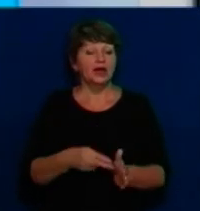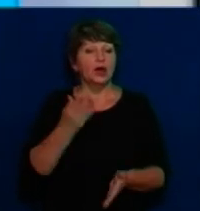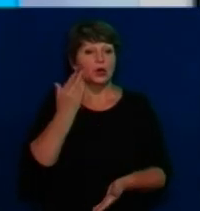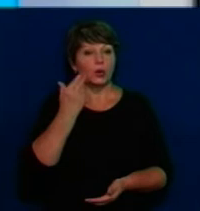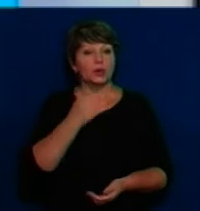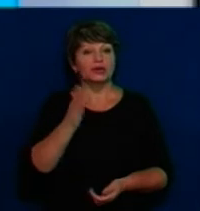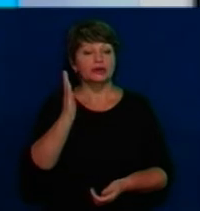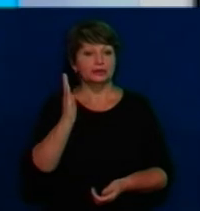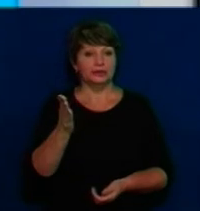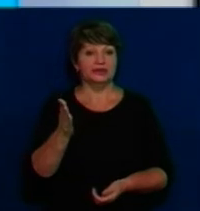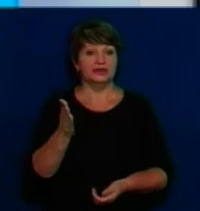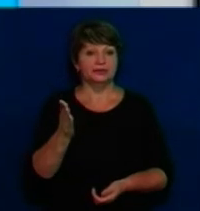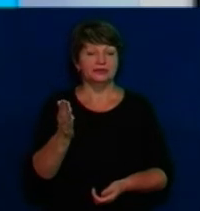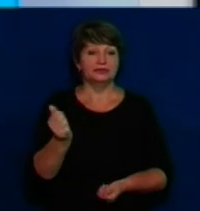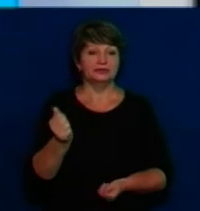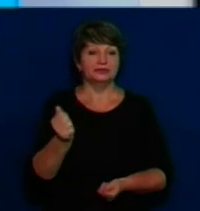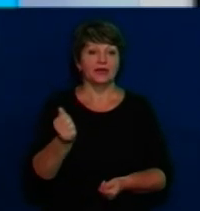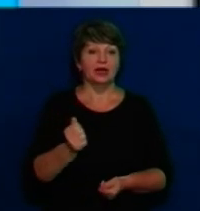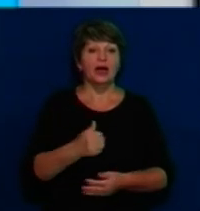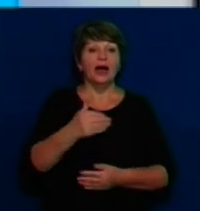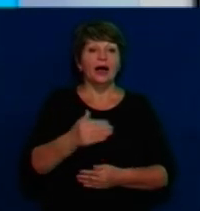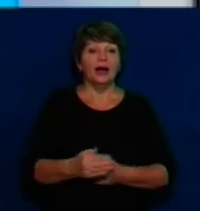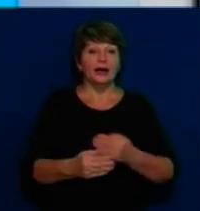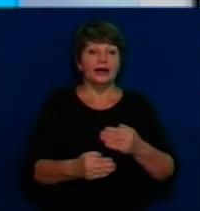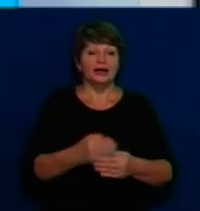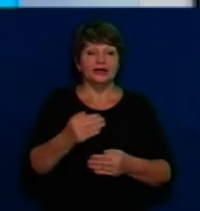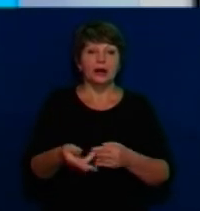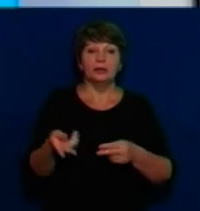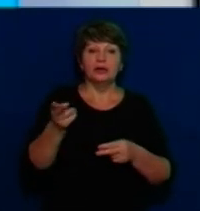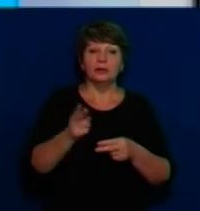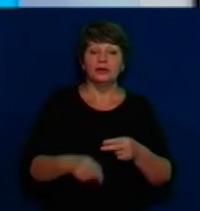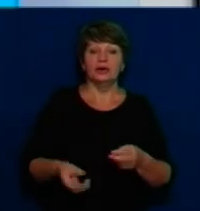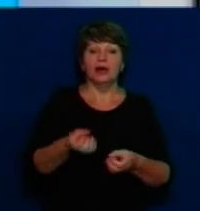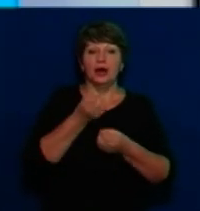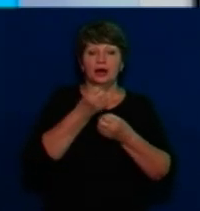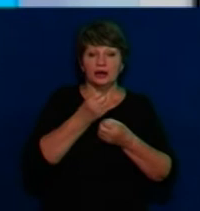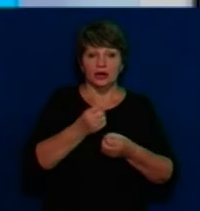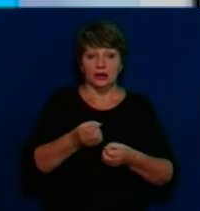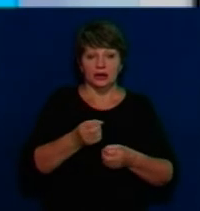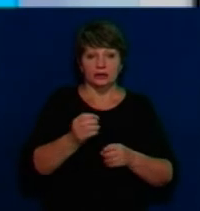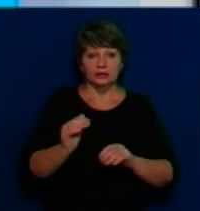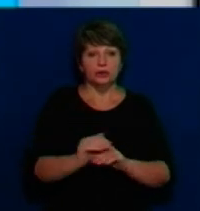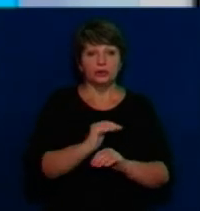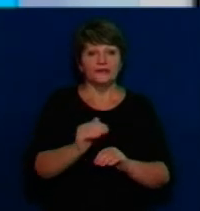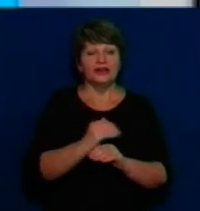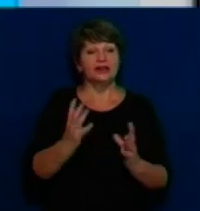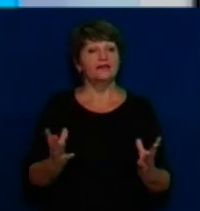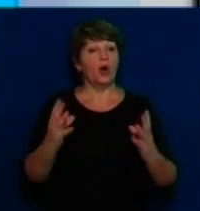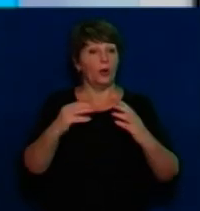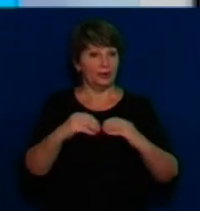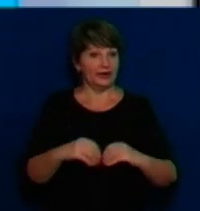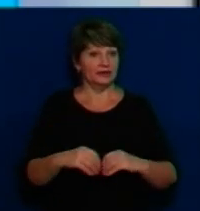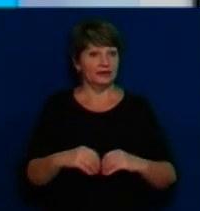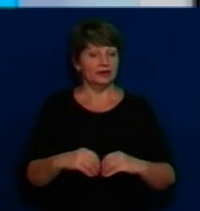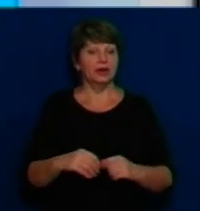буде етап, завершиться добровільне об'єднання, і буде воно недобровільним, то в тому форматі,